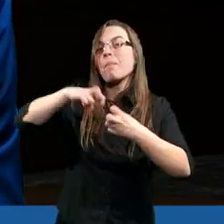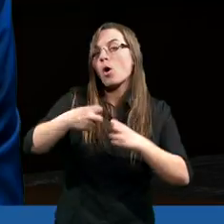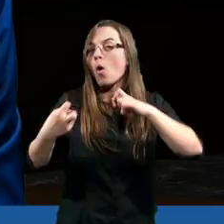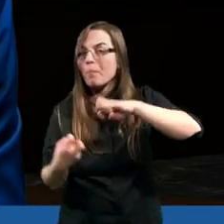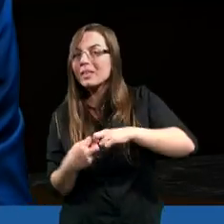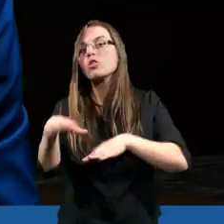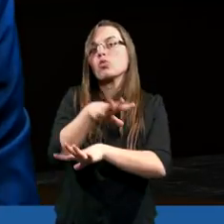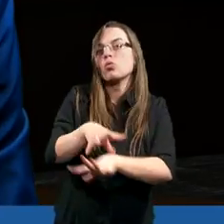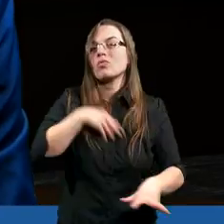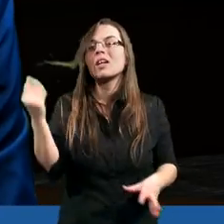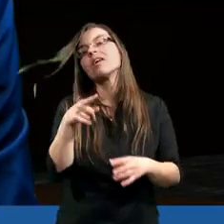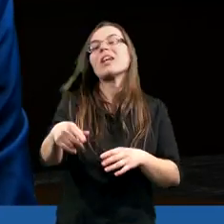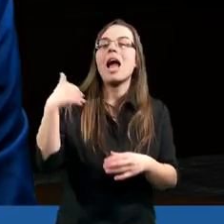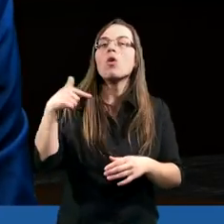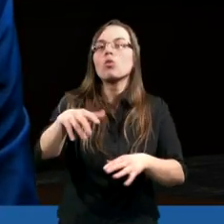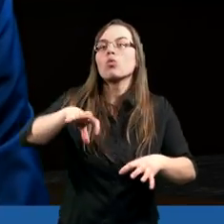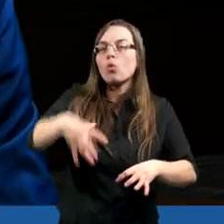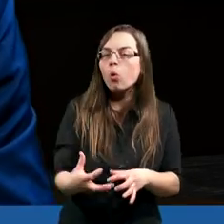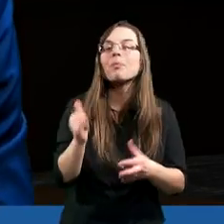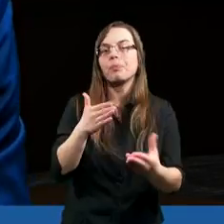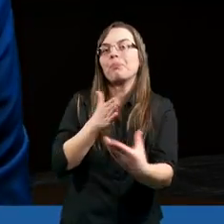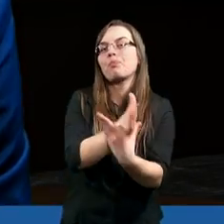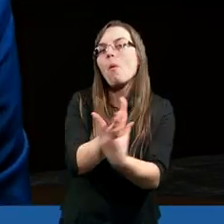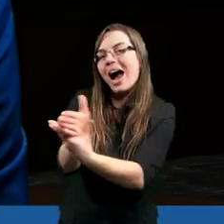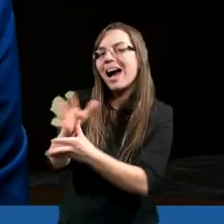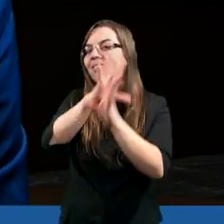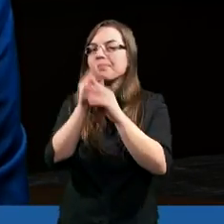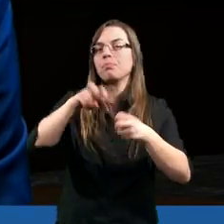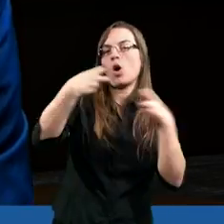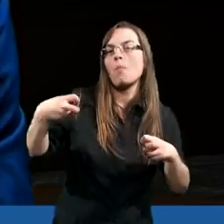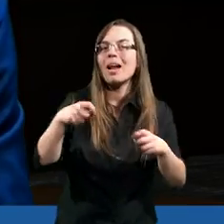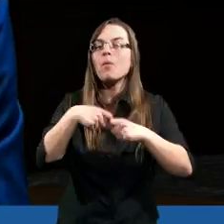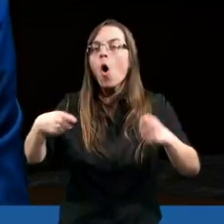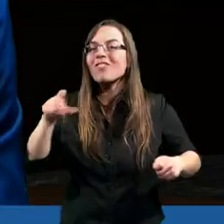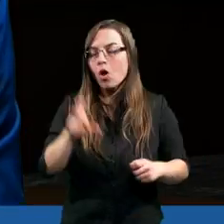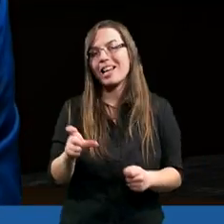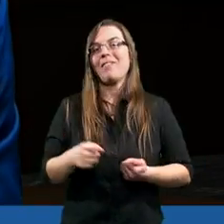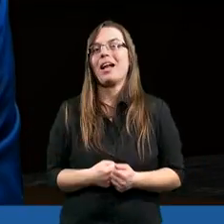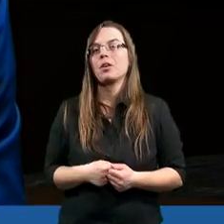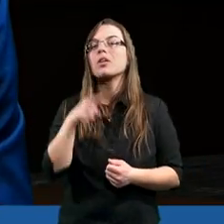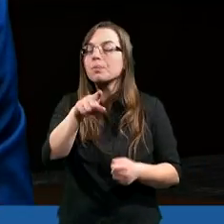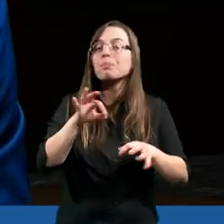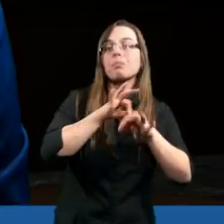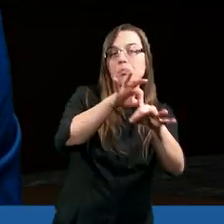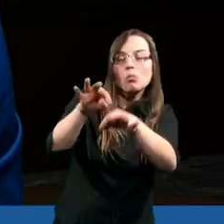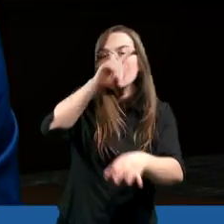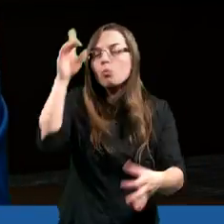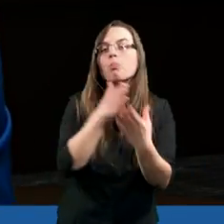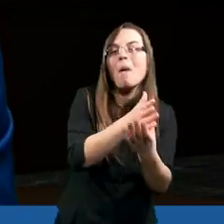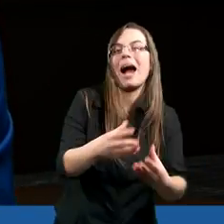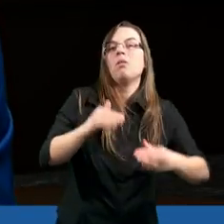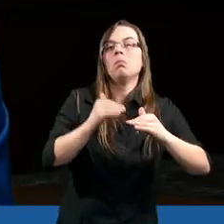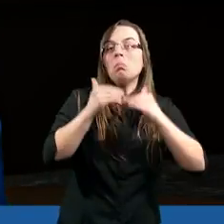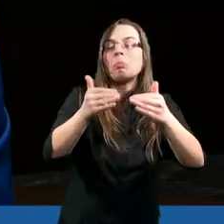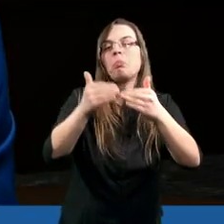problemy, ale Duch Święty był w tej grupie i pomagał rozwiązywać te problemy. I naprawdę wyprowadzał tych ludzi na prosto.